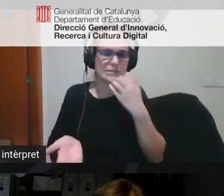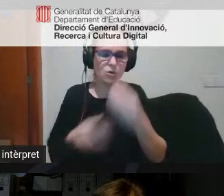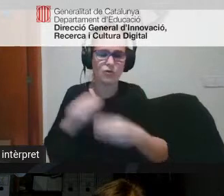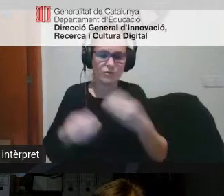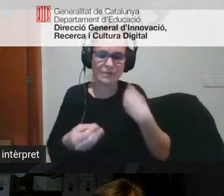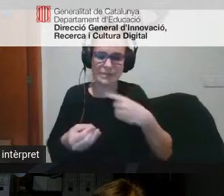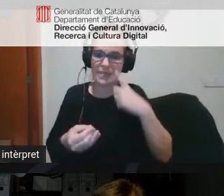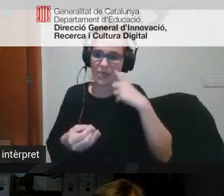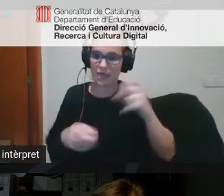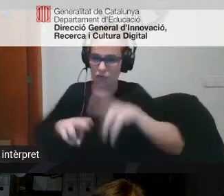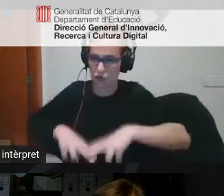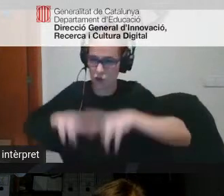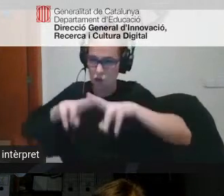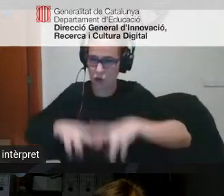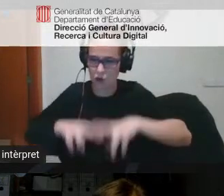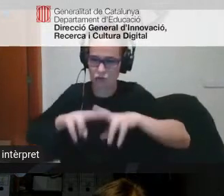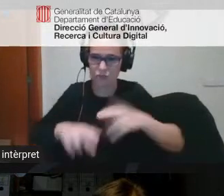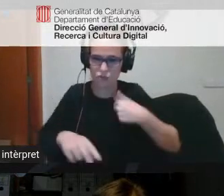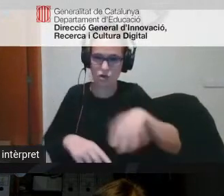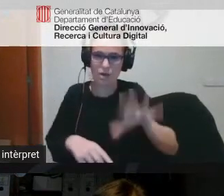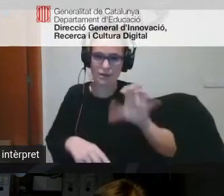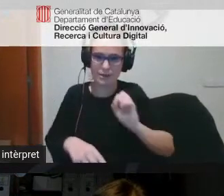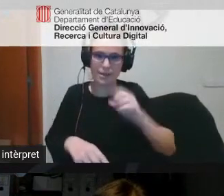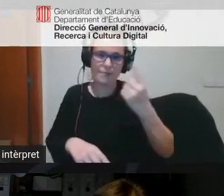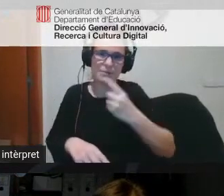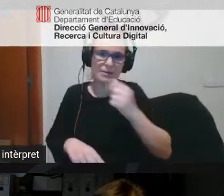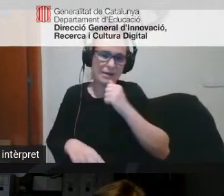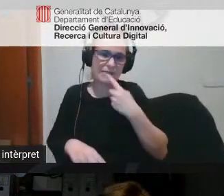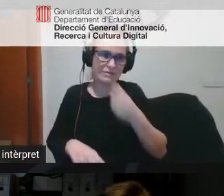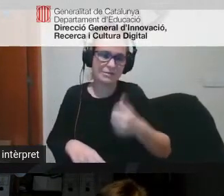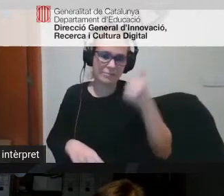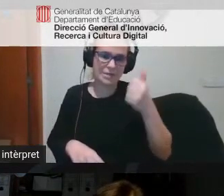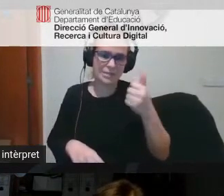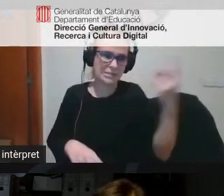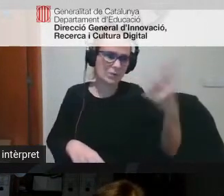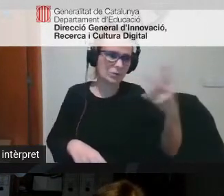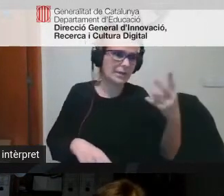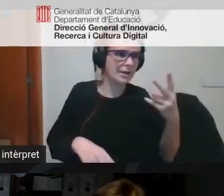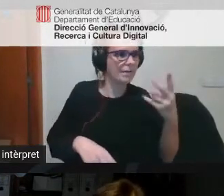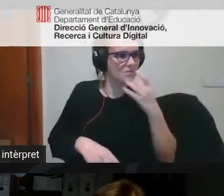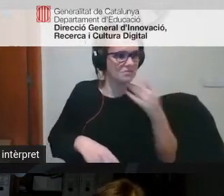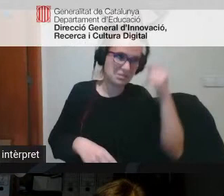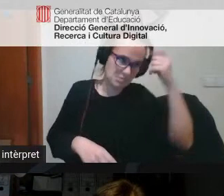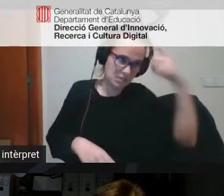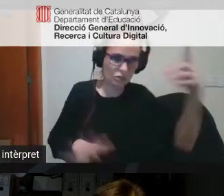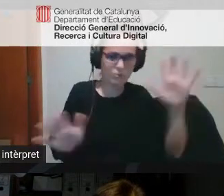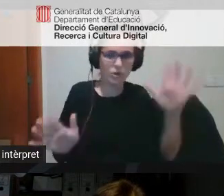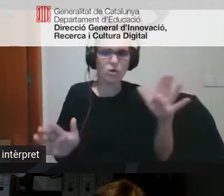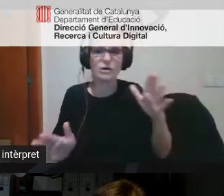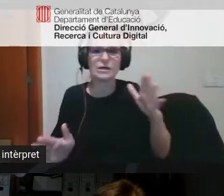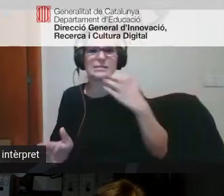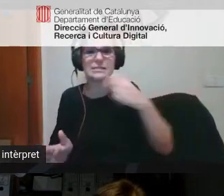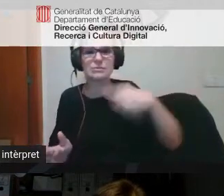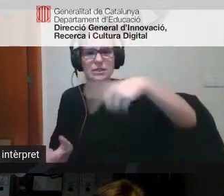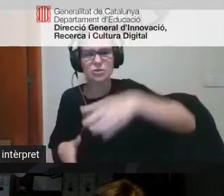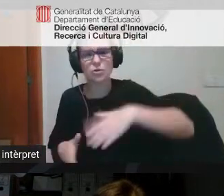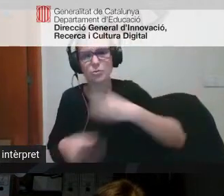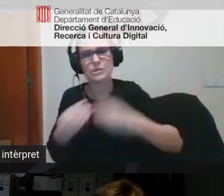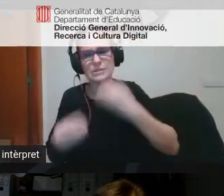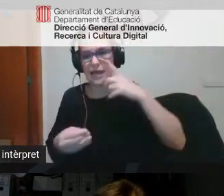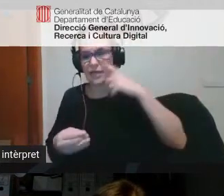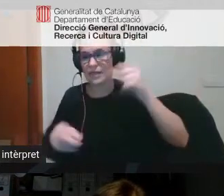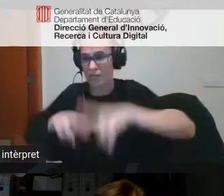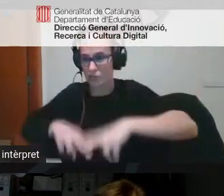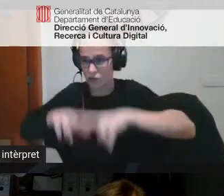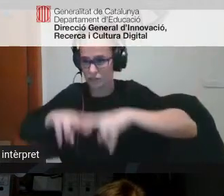diagnoses i entenc que a primària encara de ser més difícil a secundària que ho és molt si d'alguna manera heu pogut quan feu diagnosi